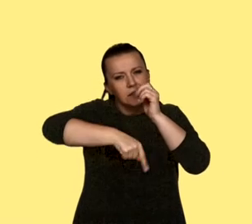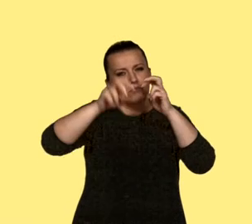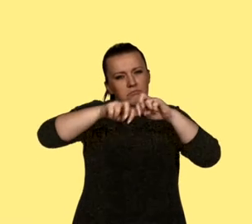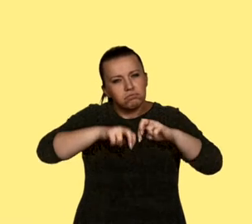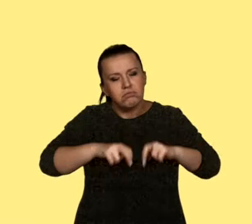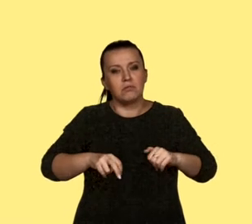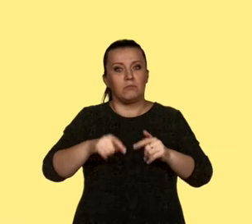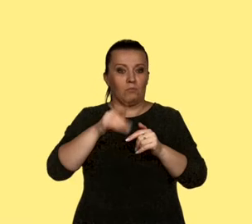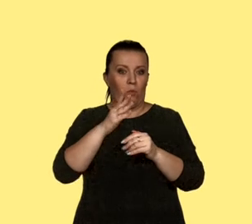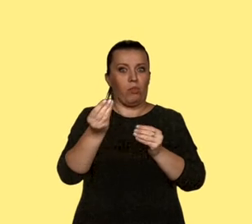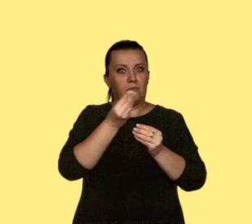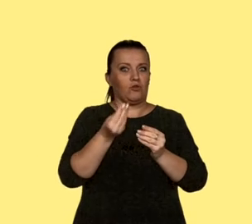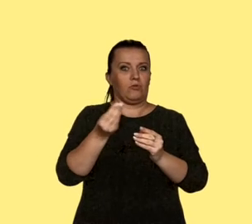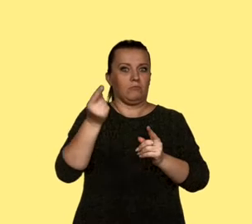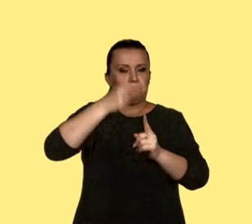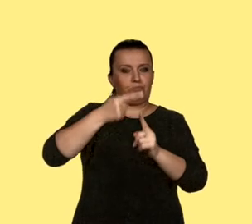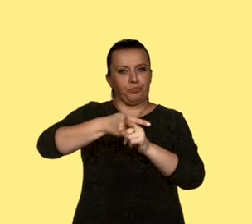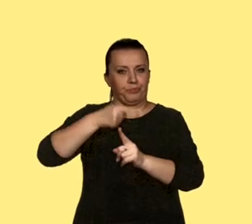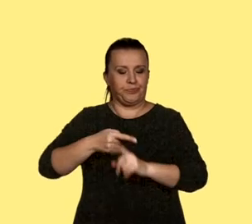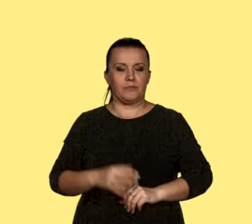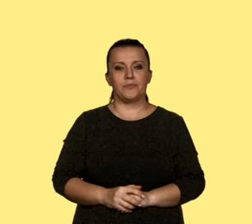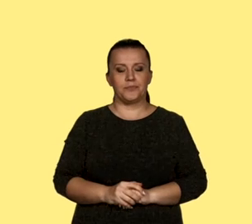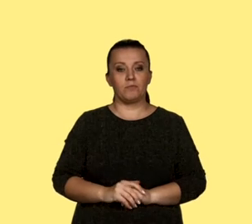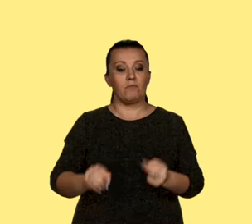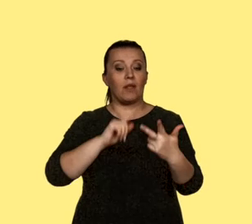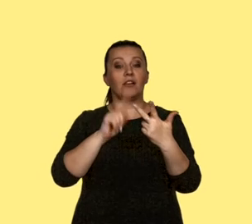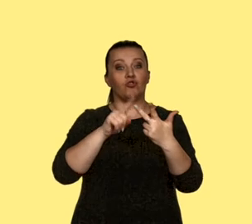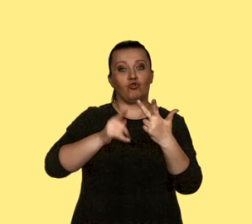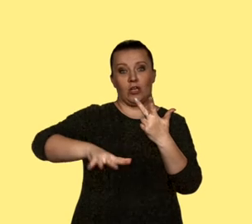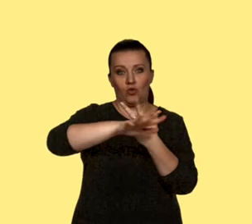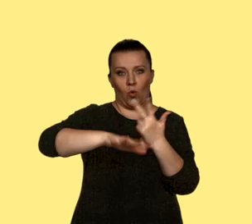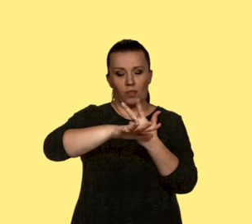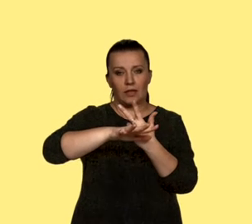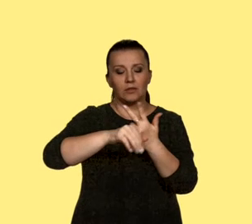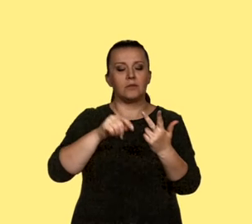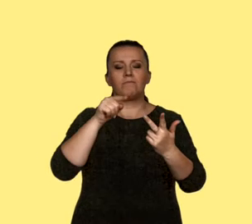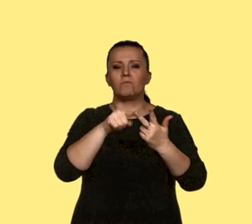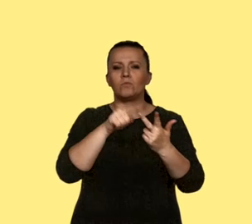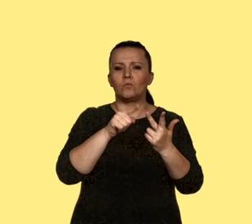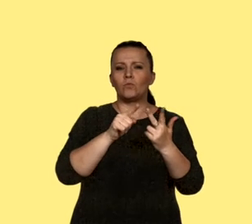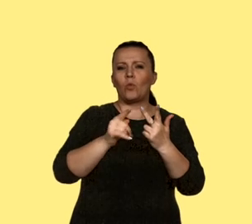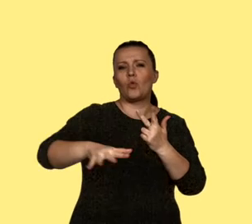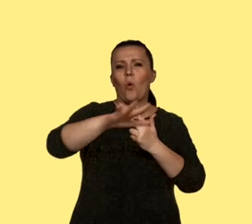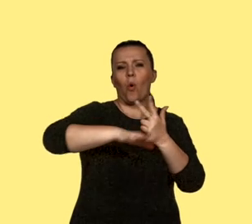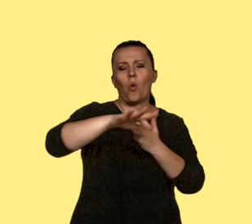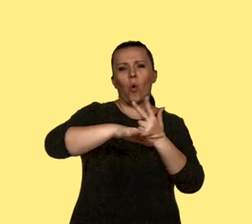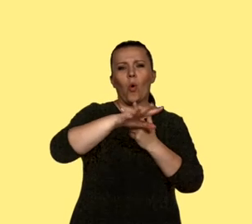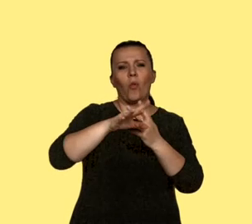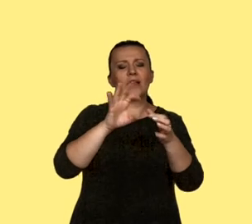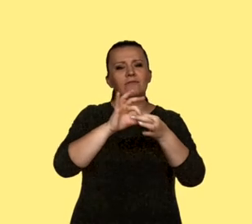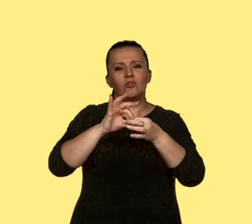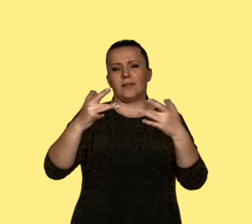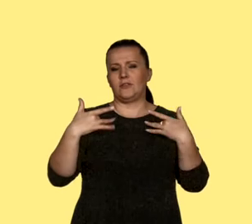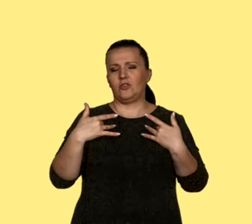te można by było śmiało uwzględnić. Trzeci kontekst to kontekst biograficzny. Trudny często do